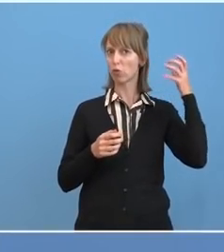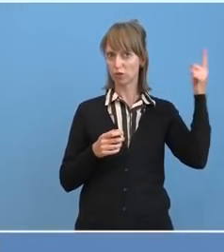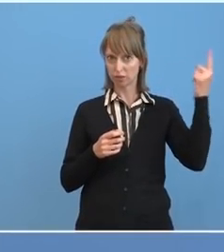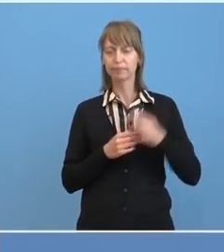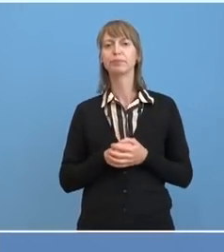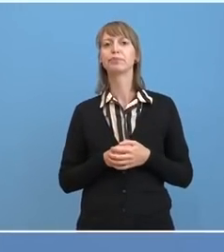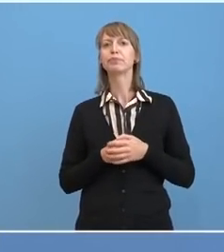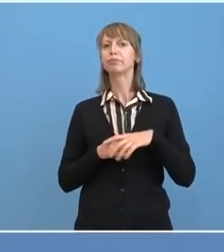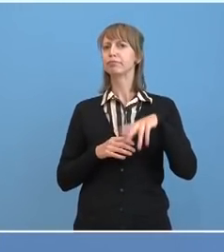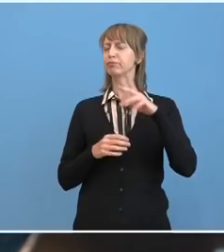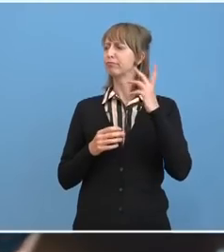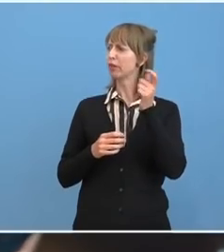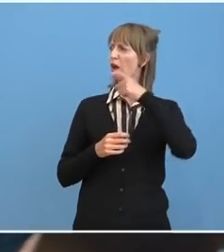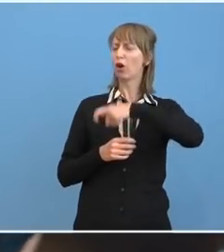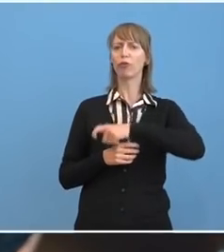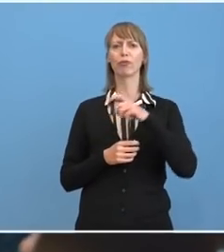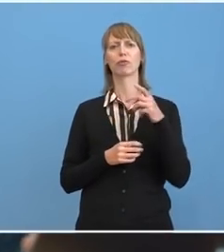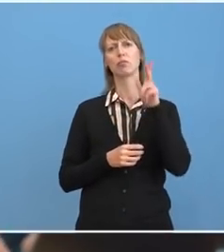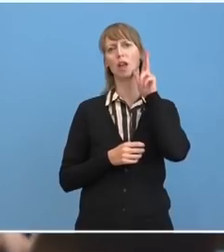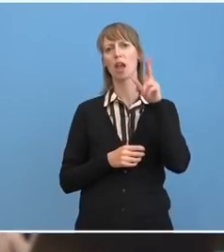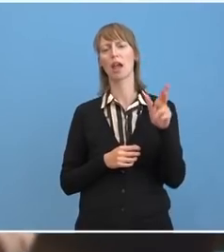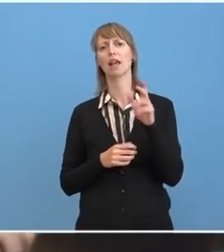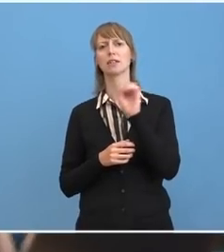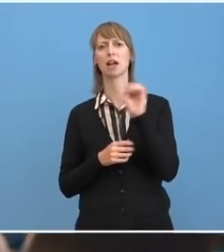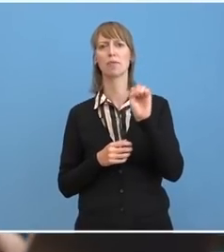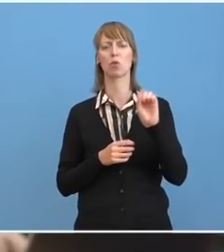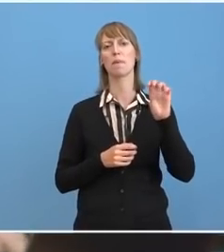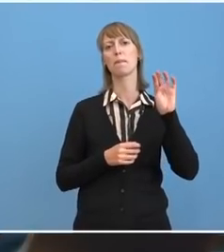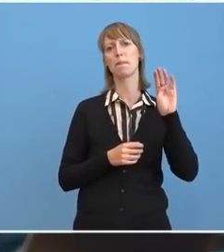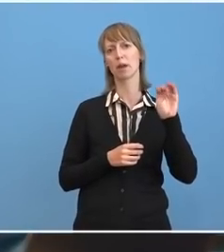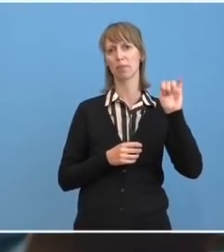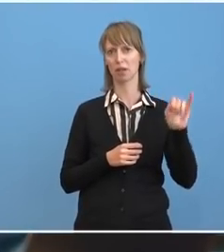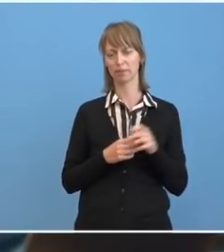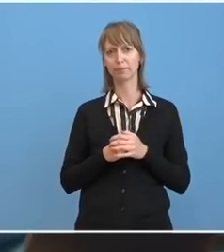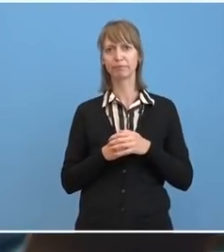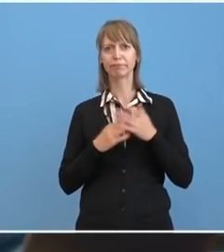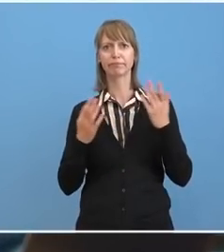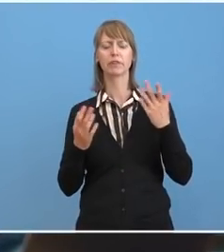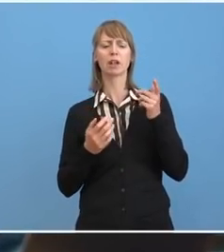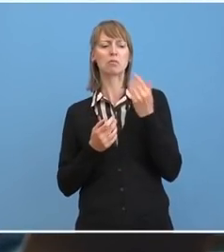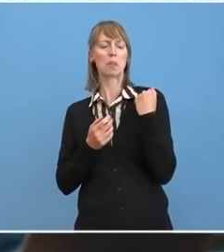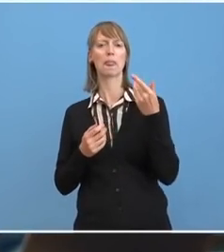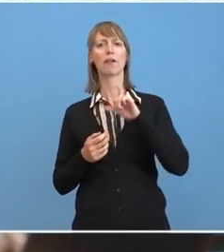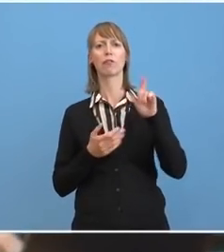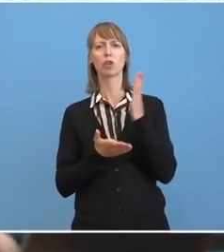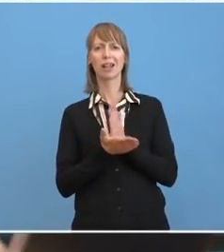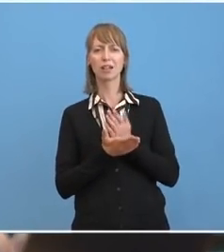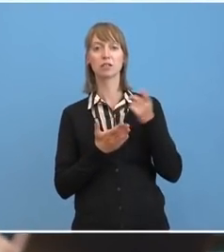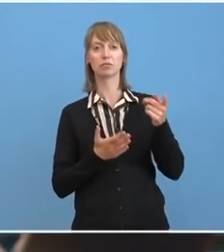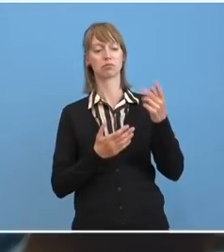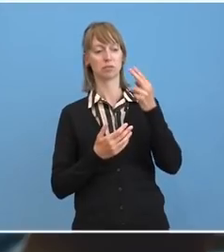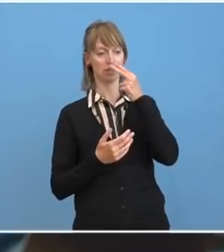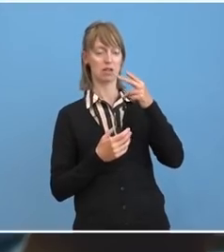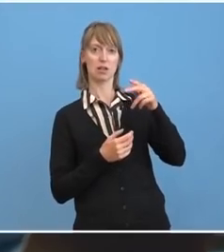Seibert bzw. auch an das BMI. Es war am Wochenende zu hören und auch zu sehen, Herr Nawalny steht unter dem Schutz von